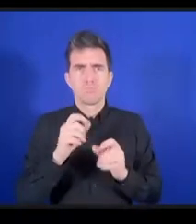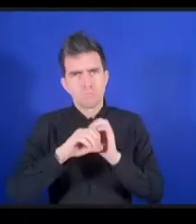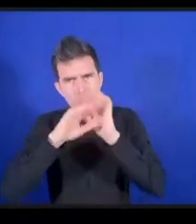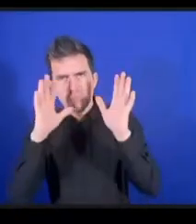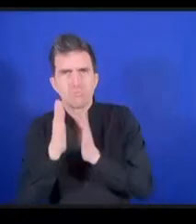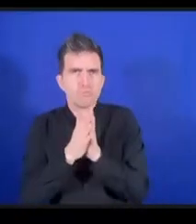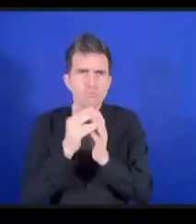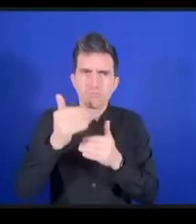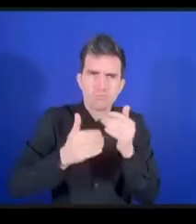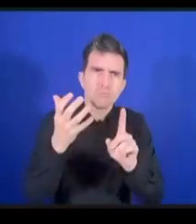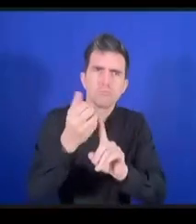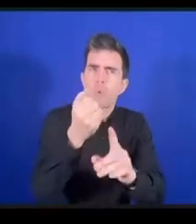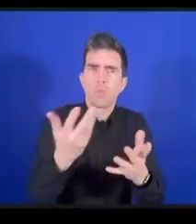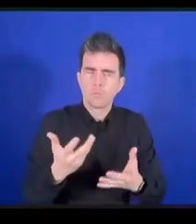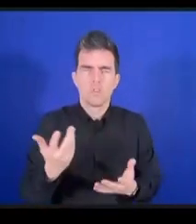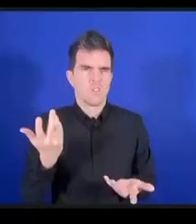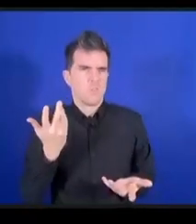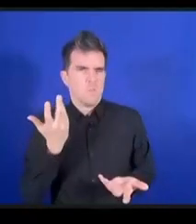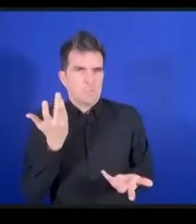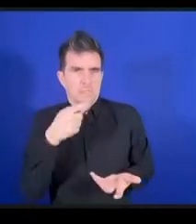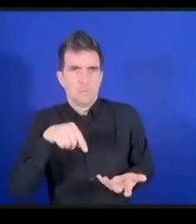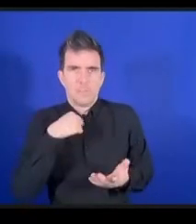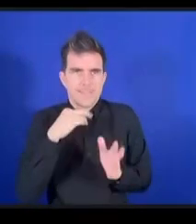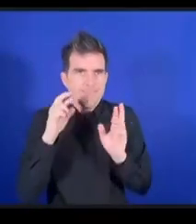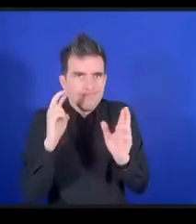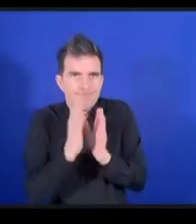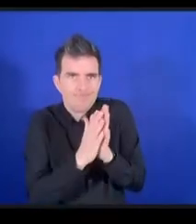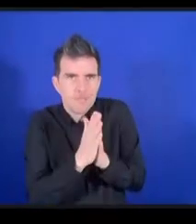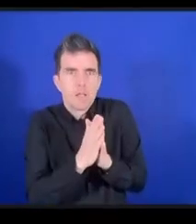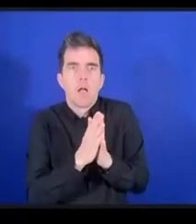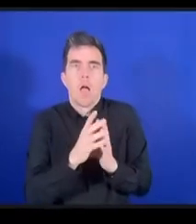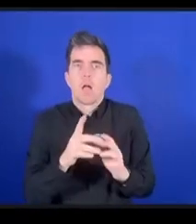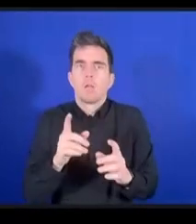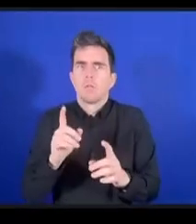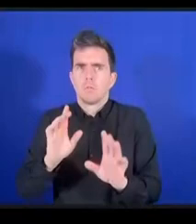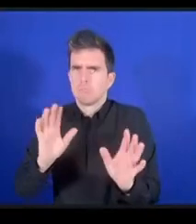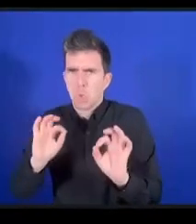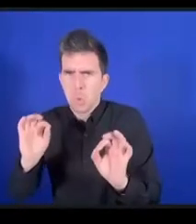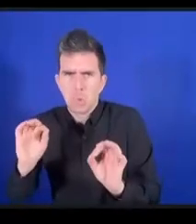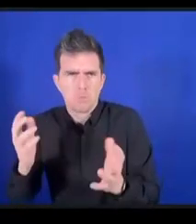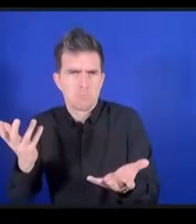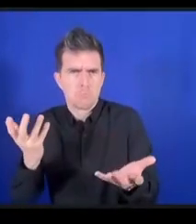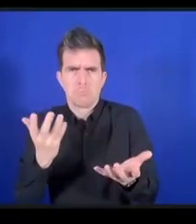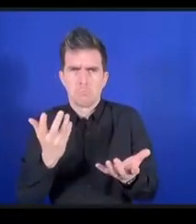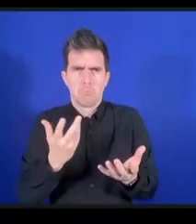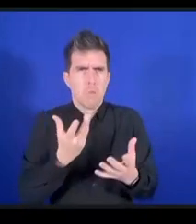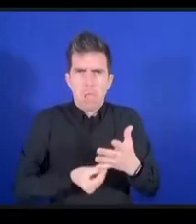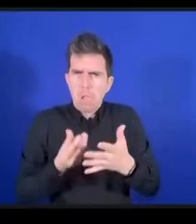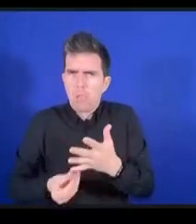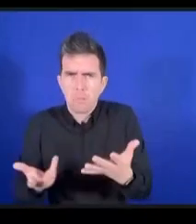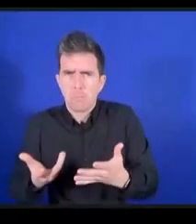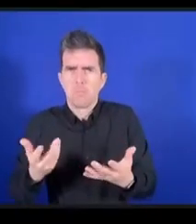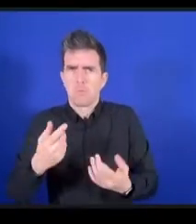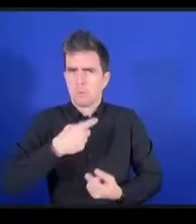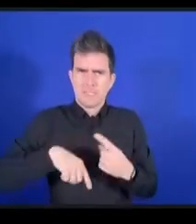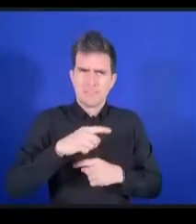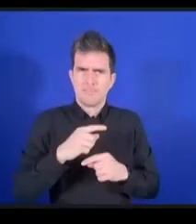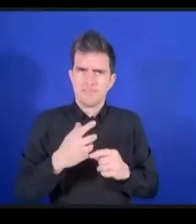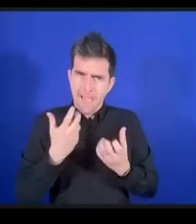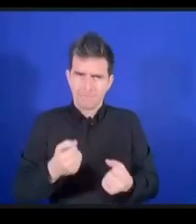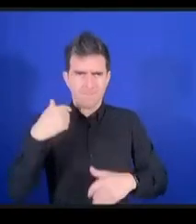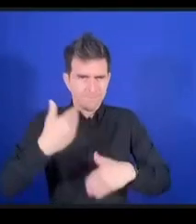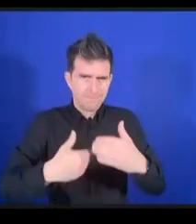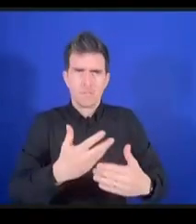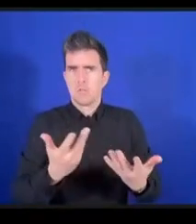et comment créer cet espace permettant de travailler sur ces points c'est ce qu'on appelle la